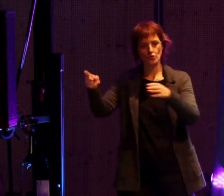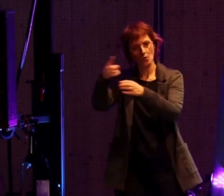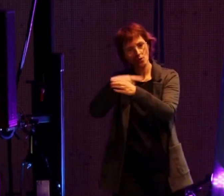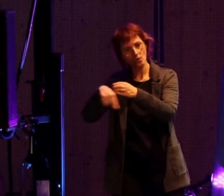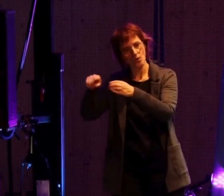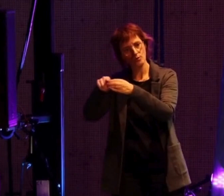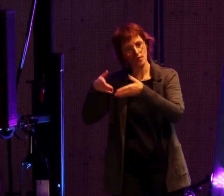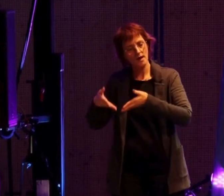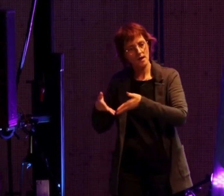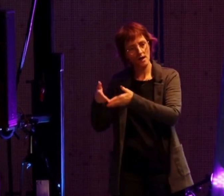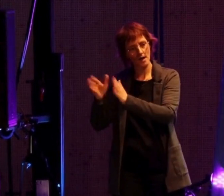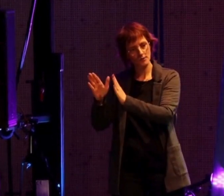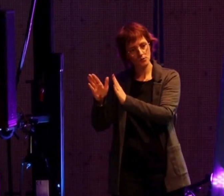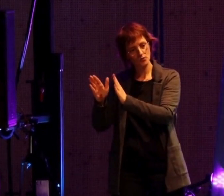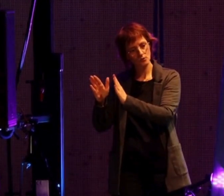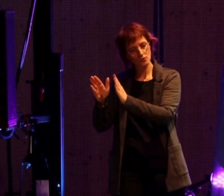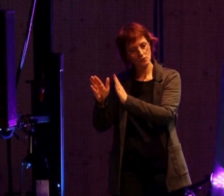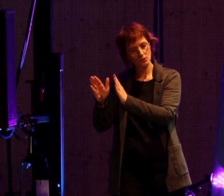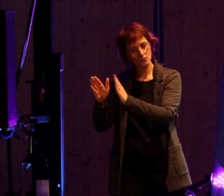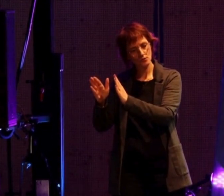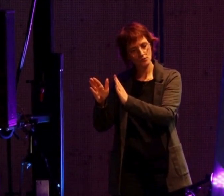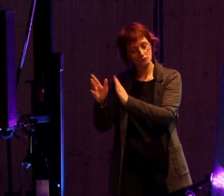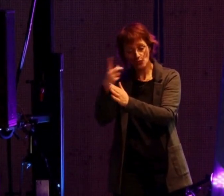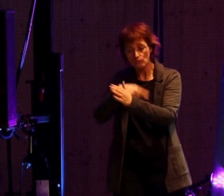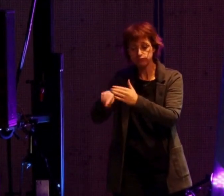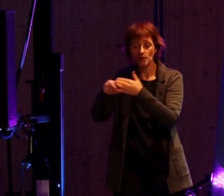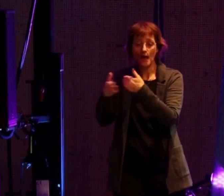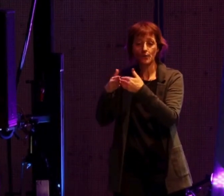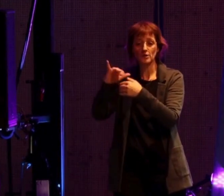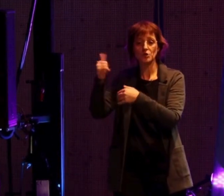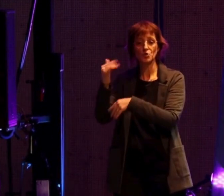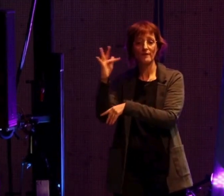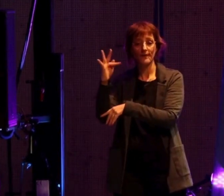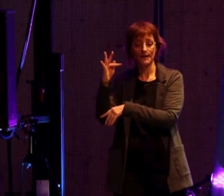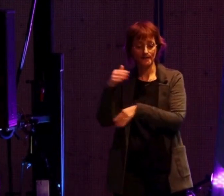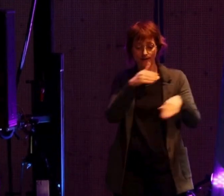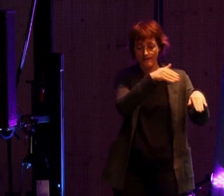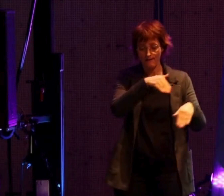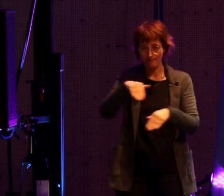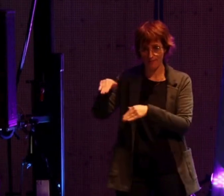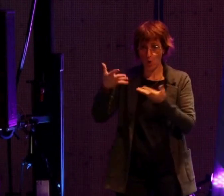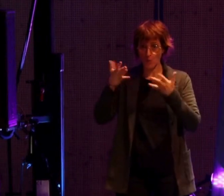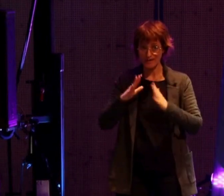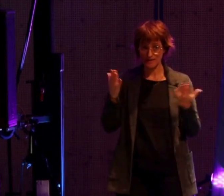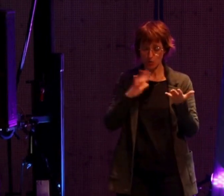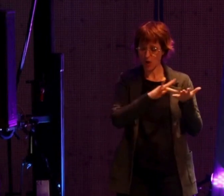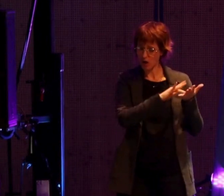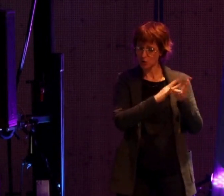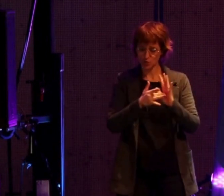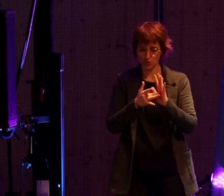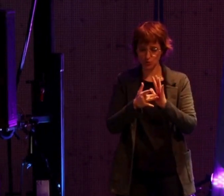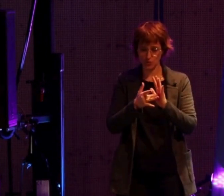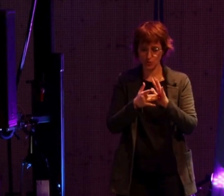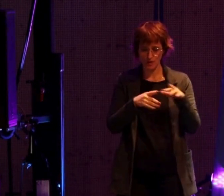à proximité de l'avenue Jules Ferry. Nous avons pris la décision de refaire l'ensemble